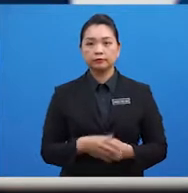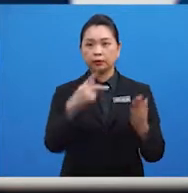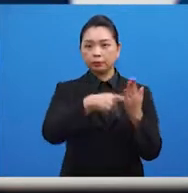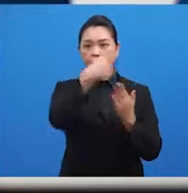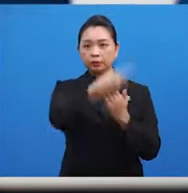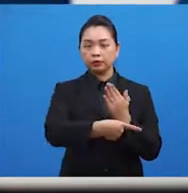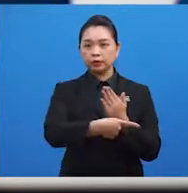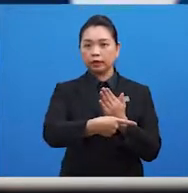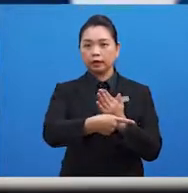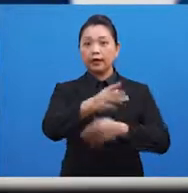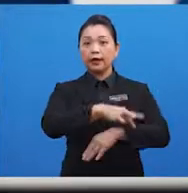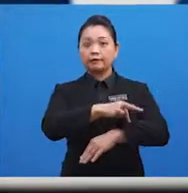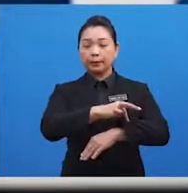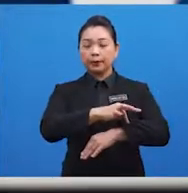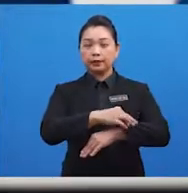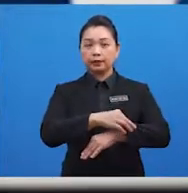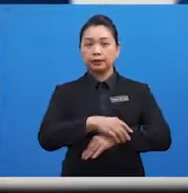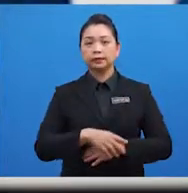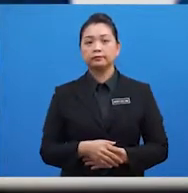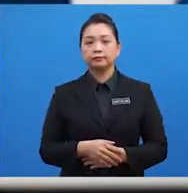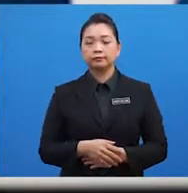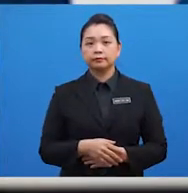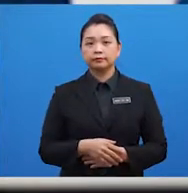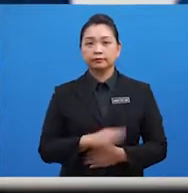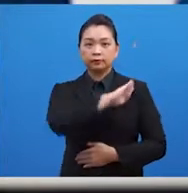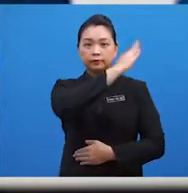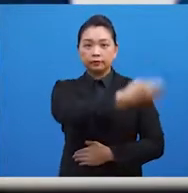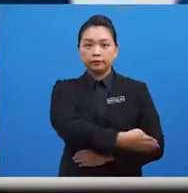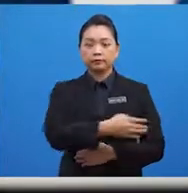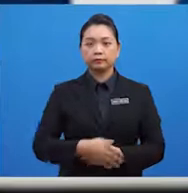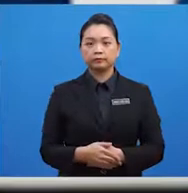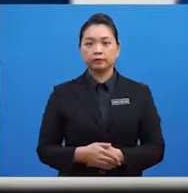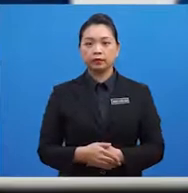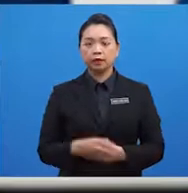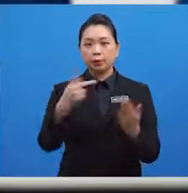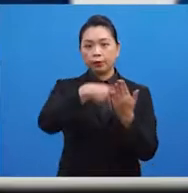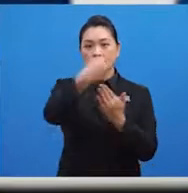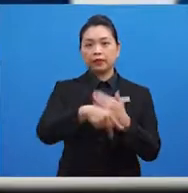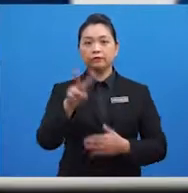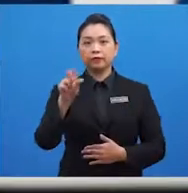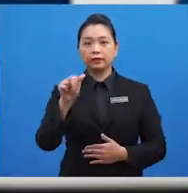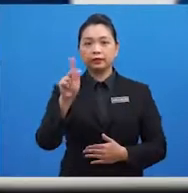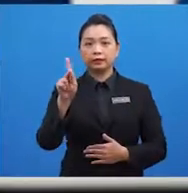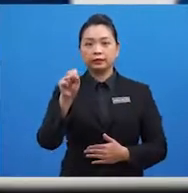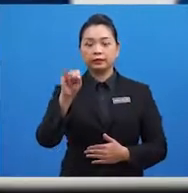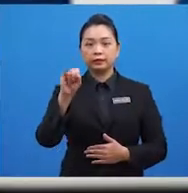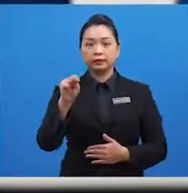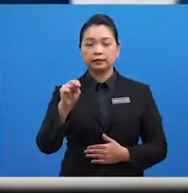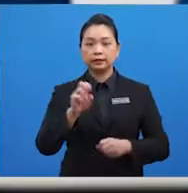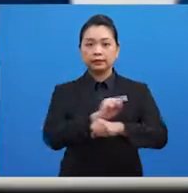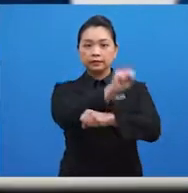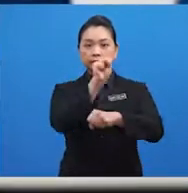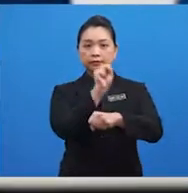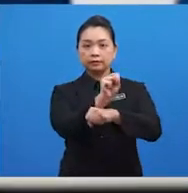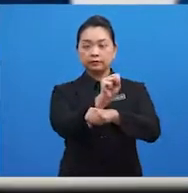fabrikasi tembaga di Filipina, projek vaksin hepatitis B di Singapura